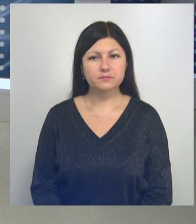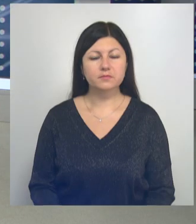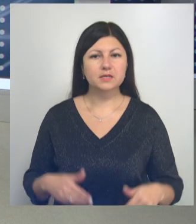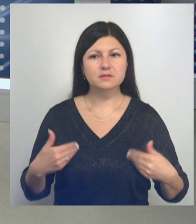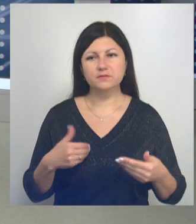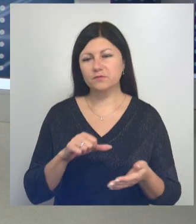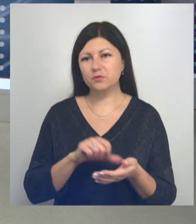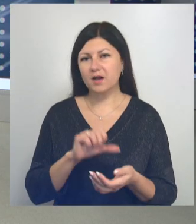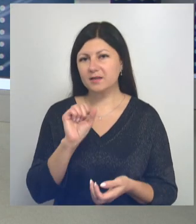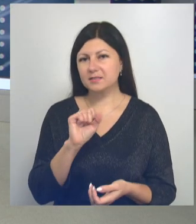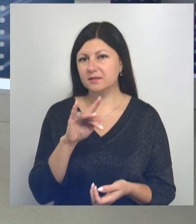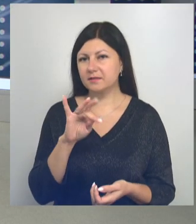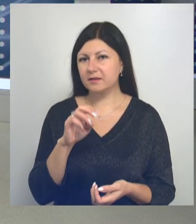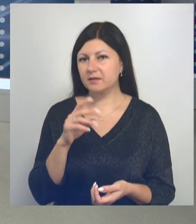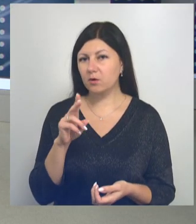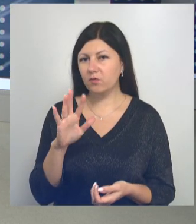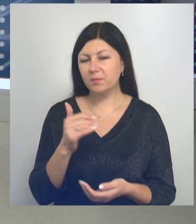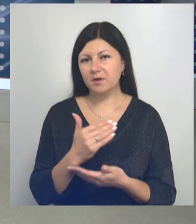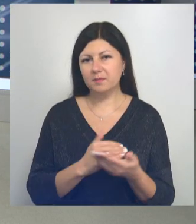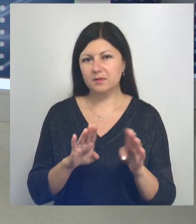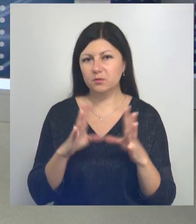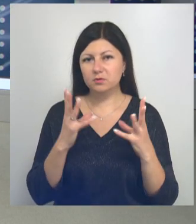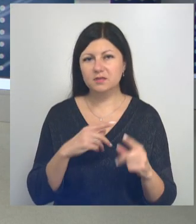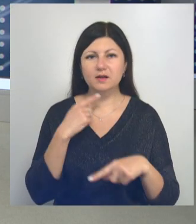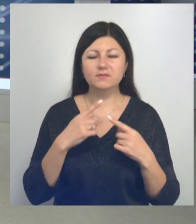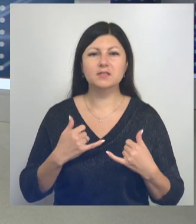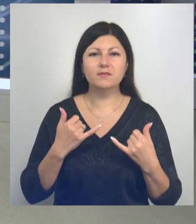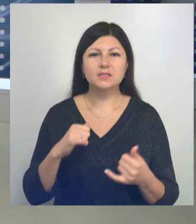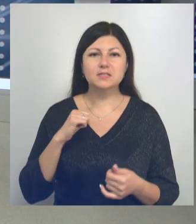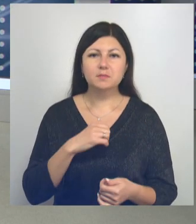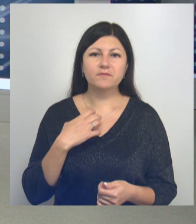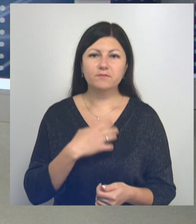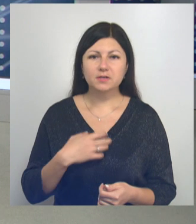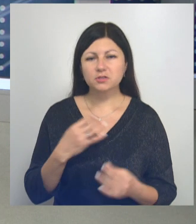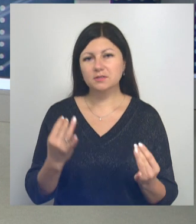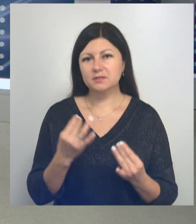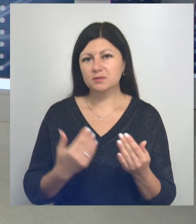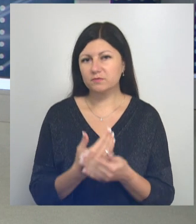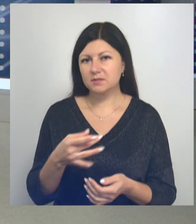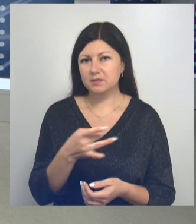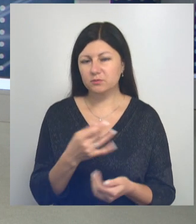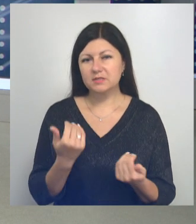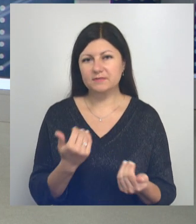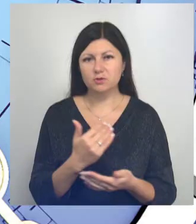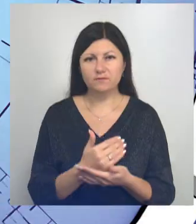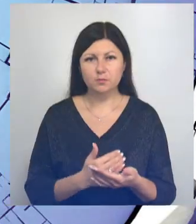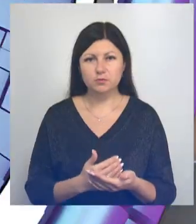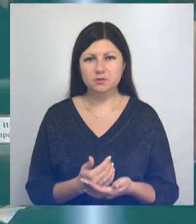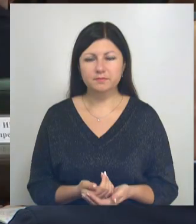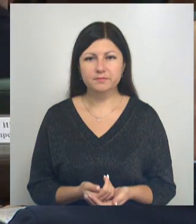Здравствуйте! В студии Александра Третьякова. Это программа «Такой день», как всегда, для вас. Самые важные и интересные новости региона. Сегодня в выпуске.